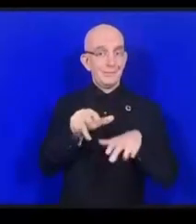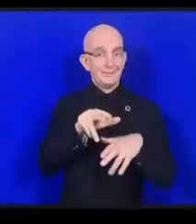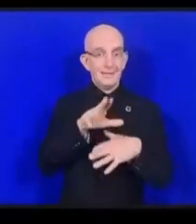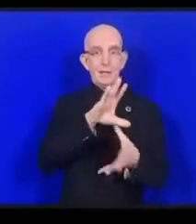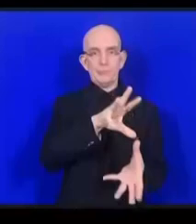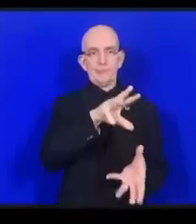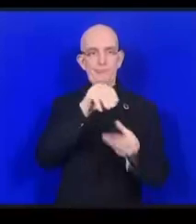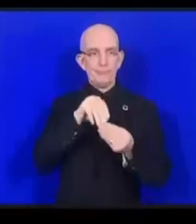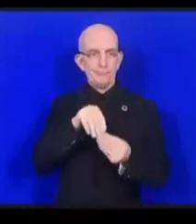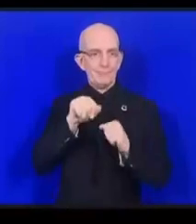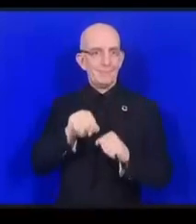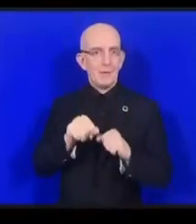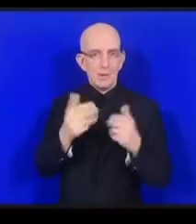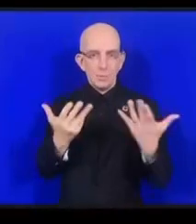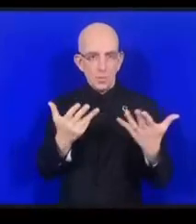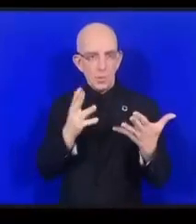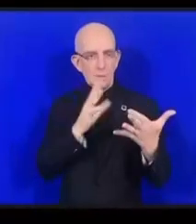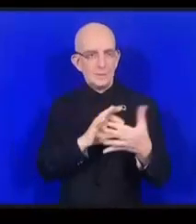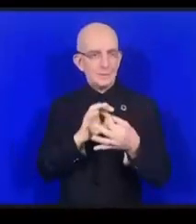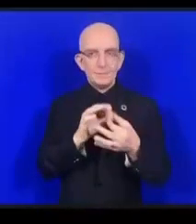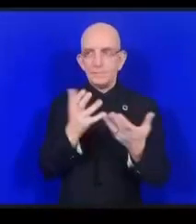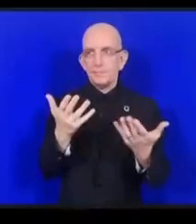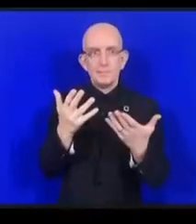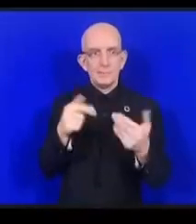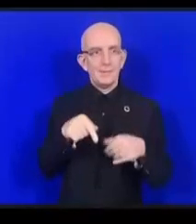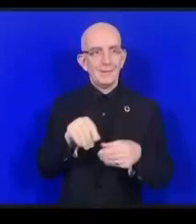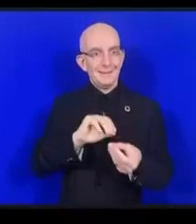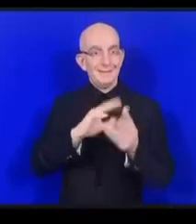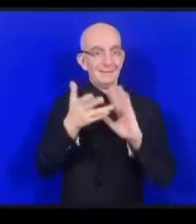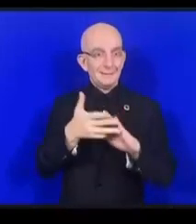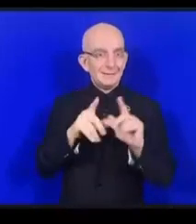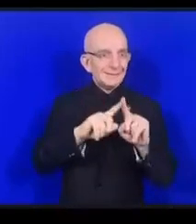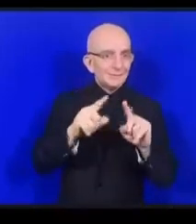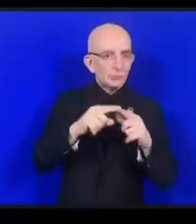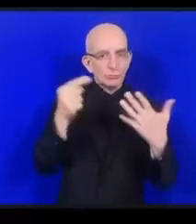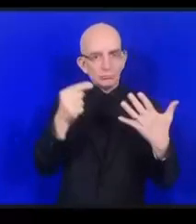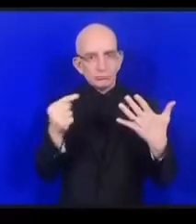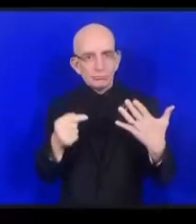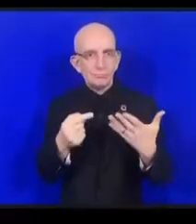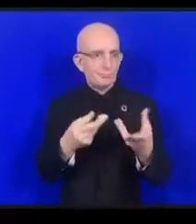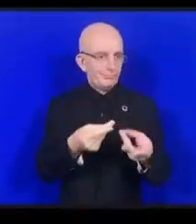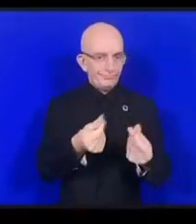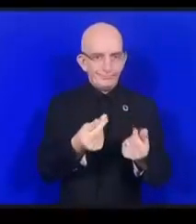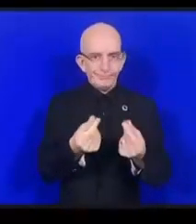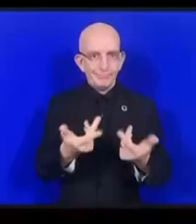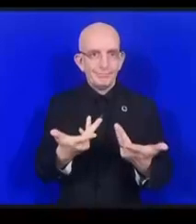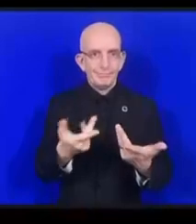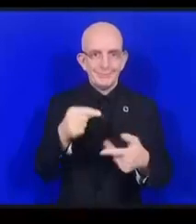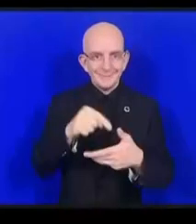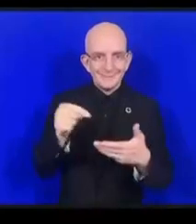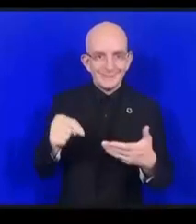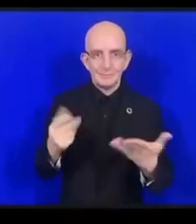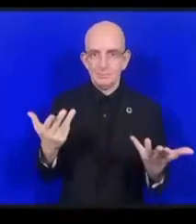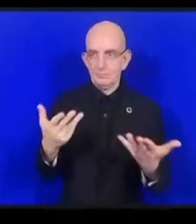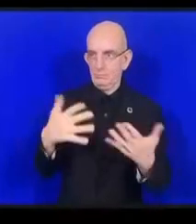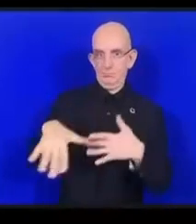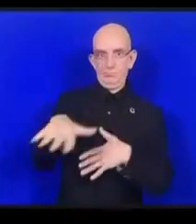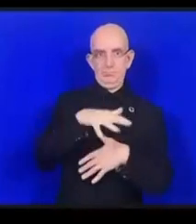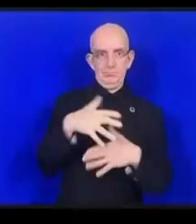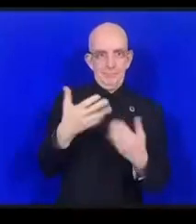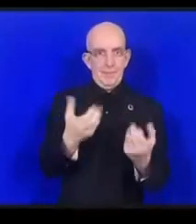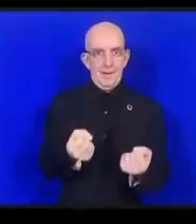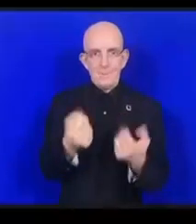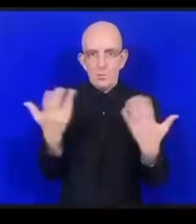avec la population humaine avec des gens avec des villes est-ce que ces objets pourraient être axés sur l'humain